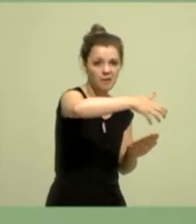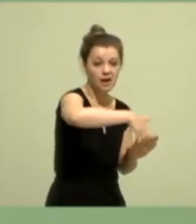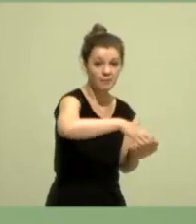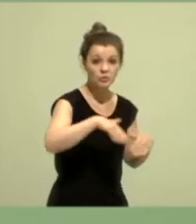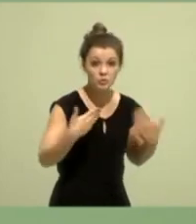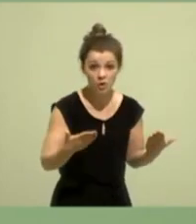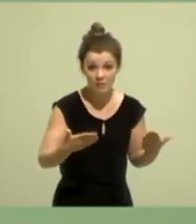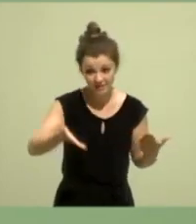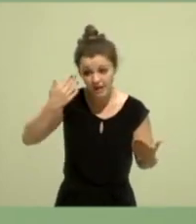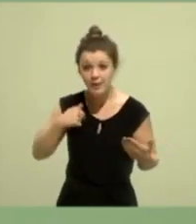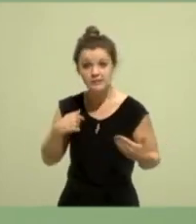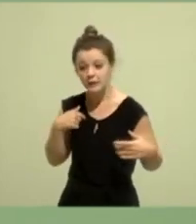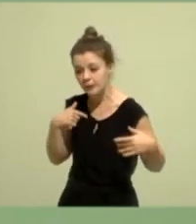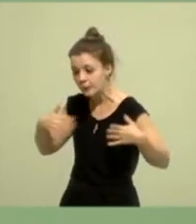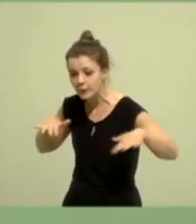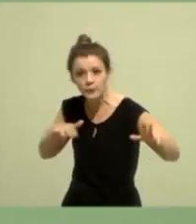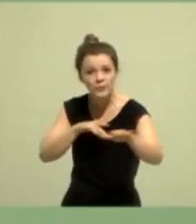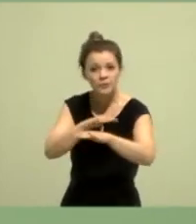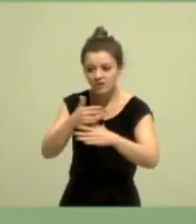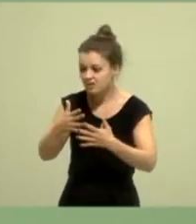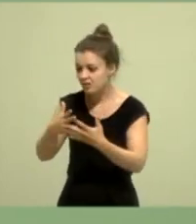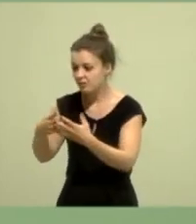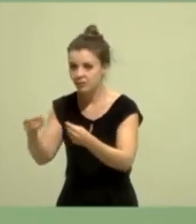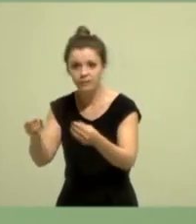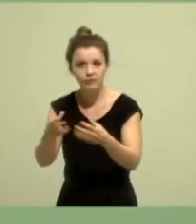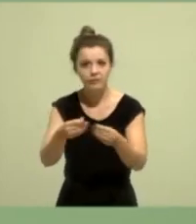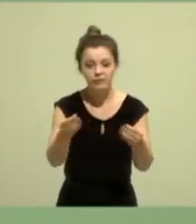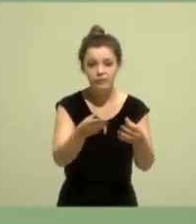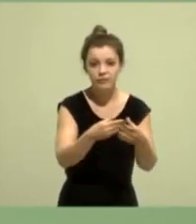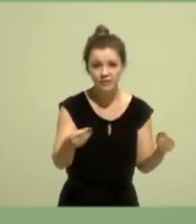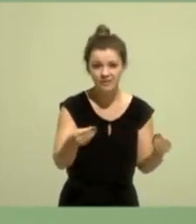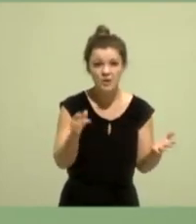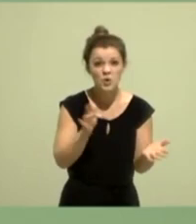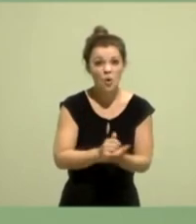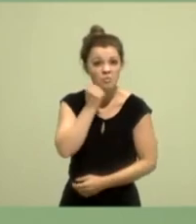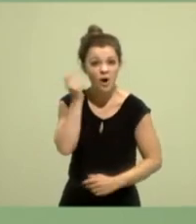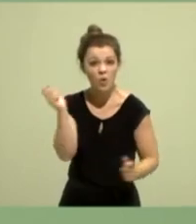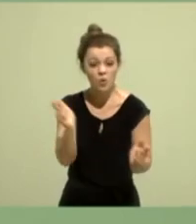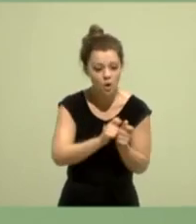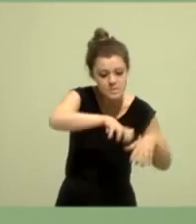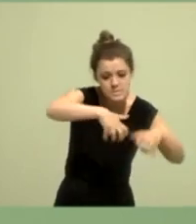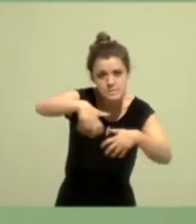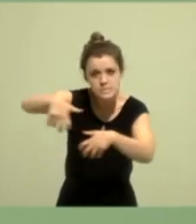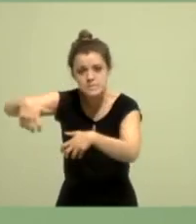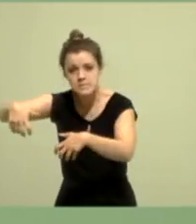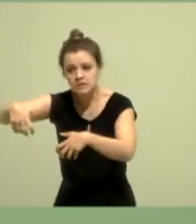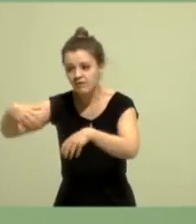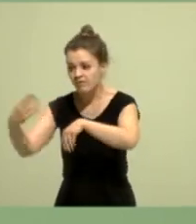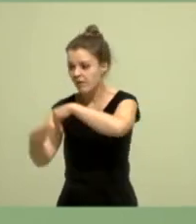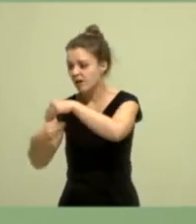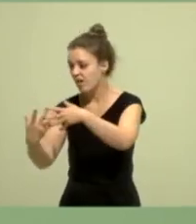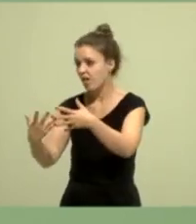Braunkohleloch hat ganze Familienbiografien verschlungen. Und wir haben jetzt die Chance, das zu beenden. Denn mit diesem